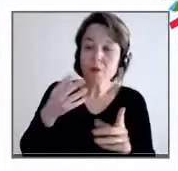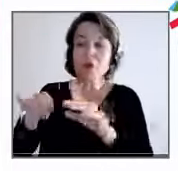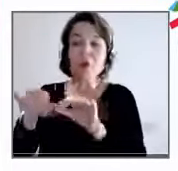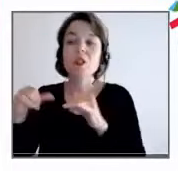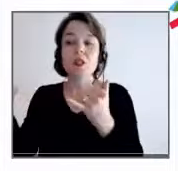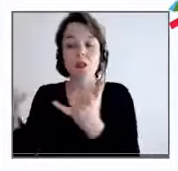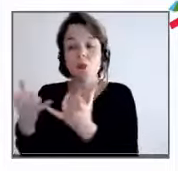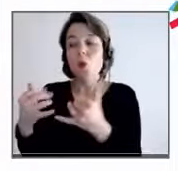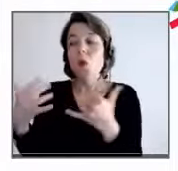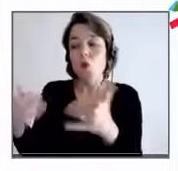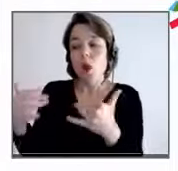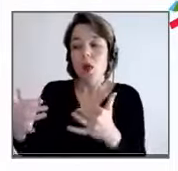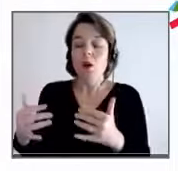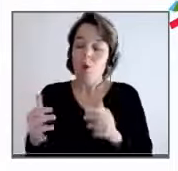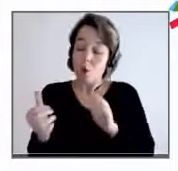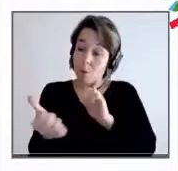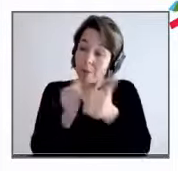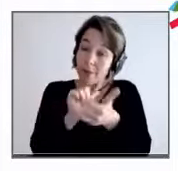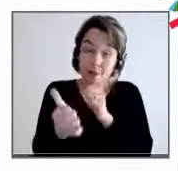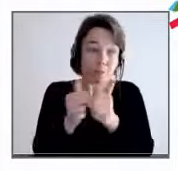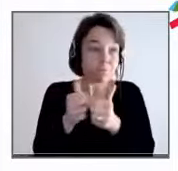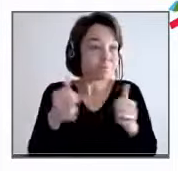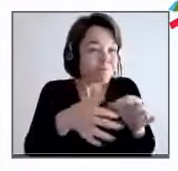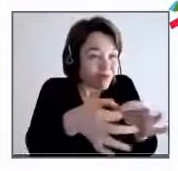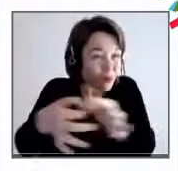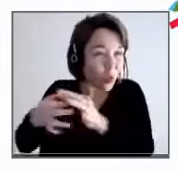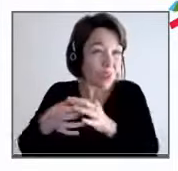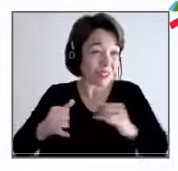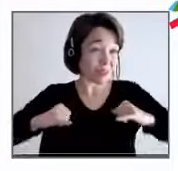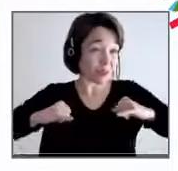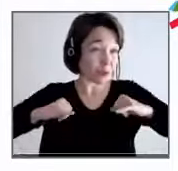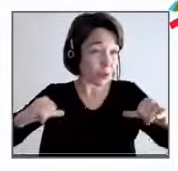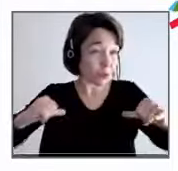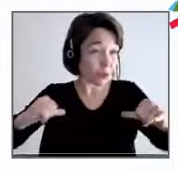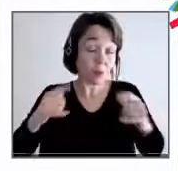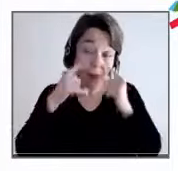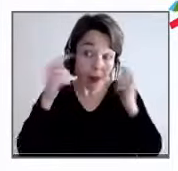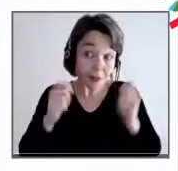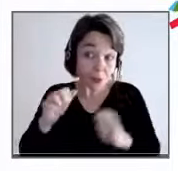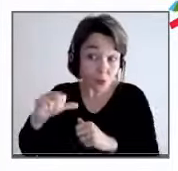le sport est un très bon exemple. Le collectif est très puissant quand les individualités le sont aussi.